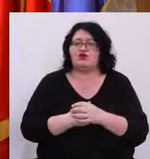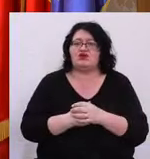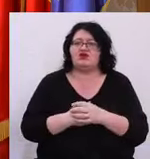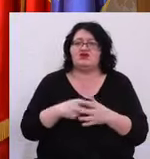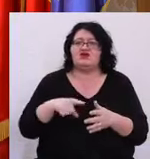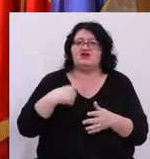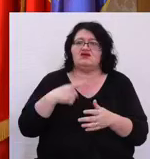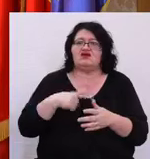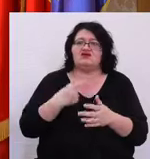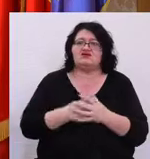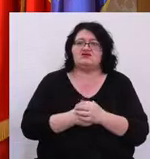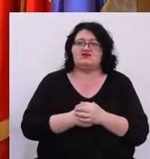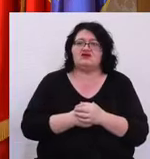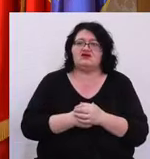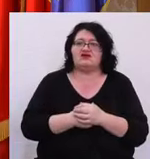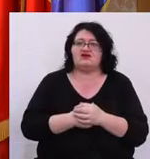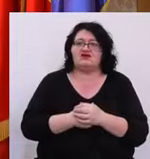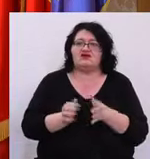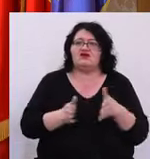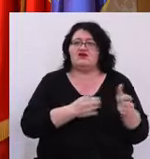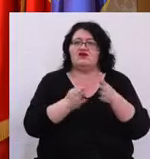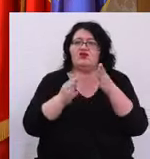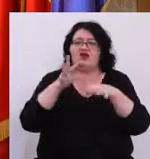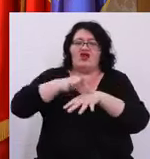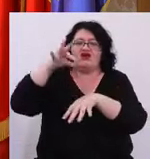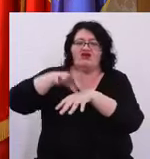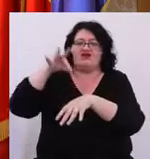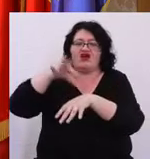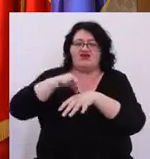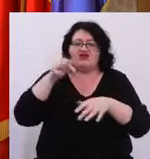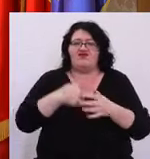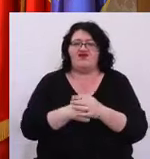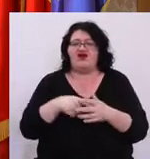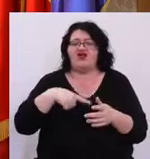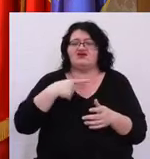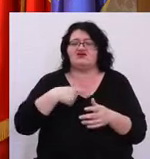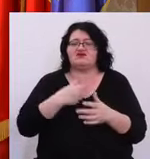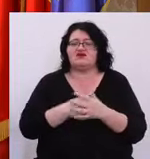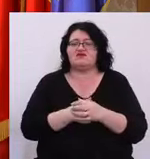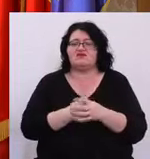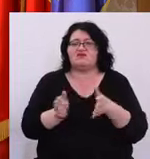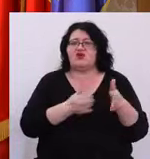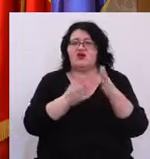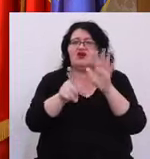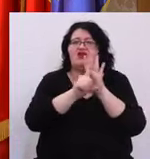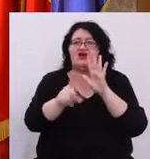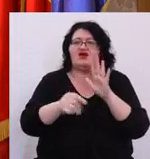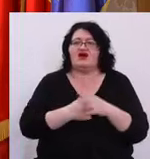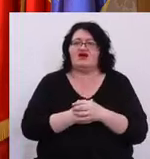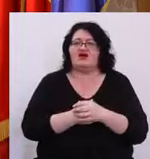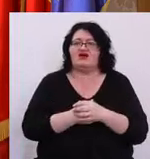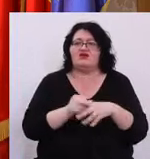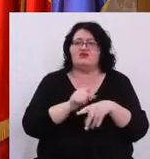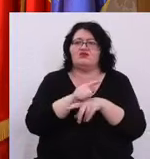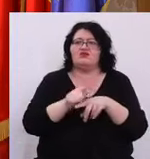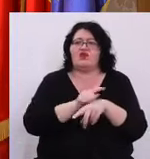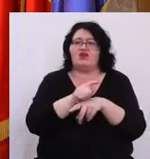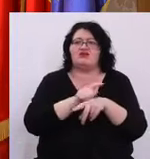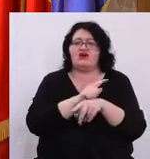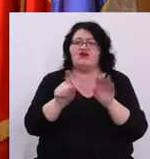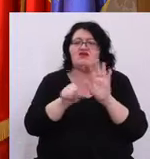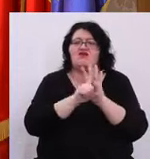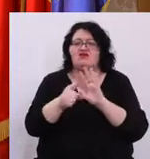există o cale creativă Există o cale legală Momentan,